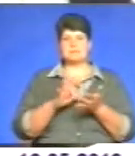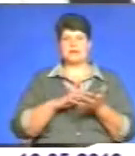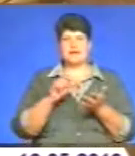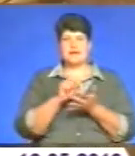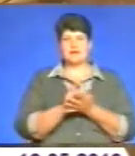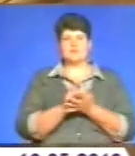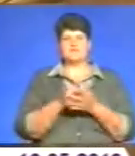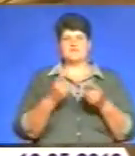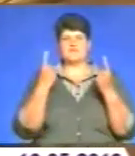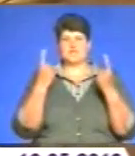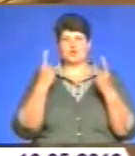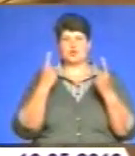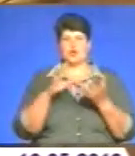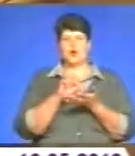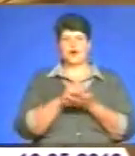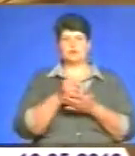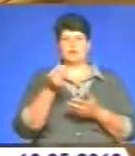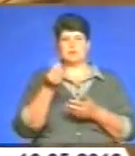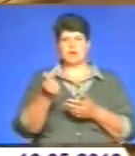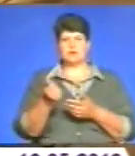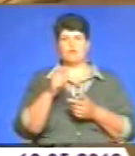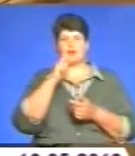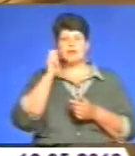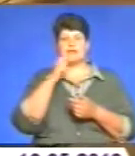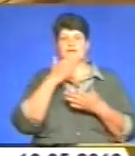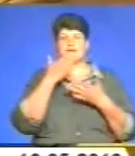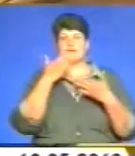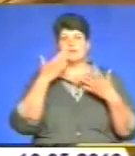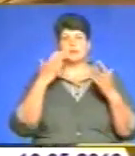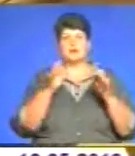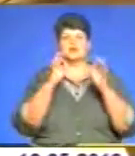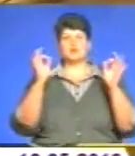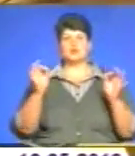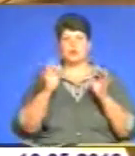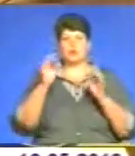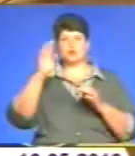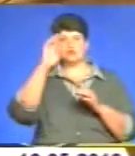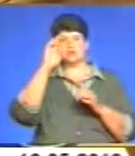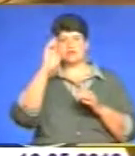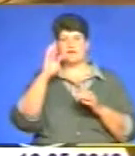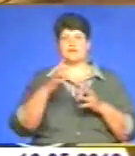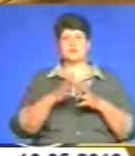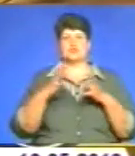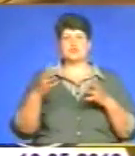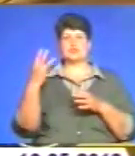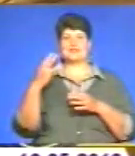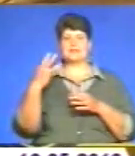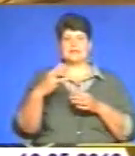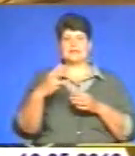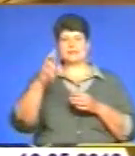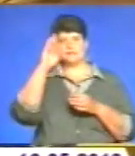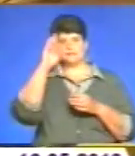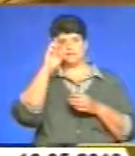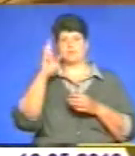платою. В Україні не залишилося практично жодного державного, і є не більше 30 комунальних